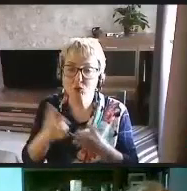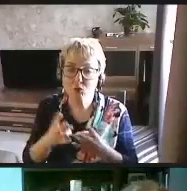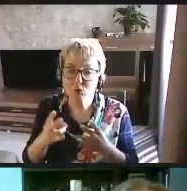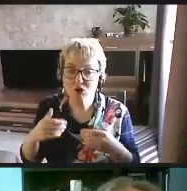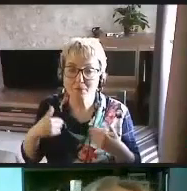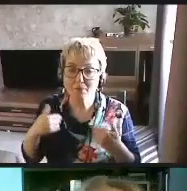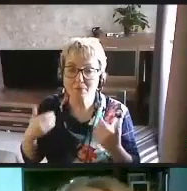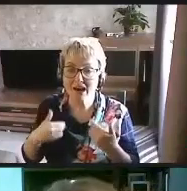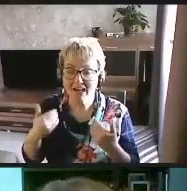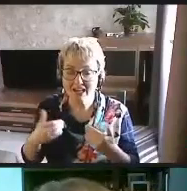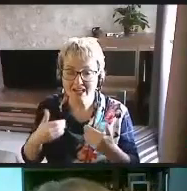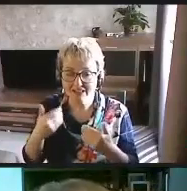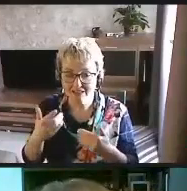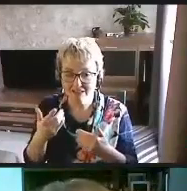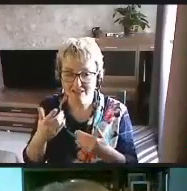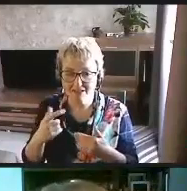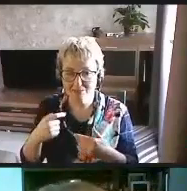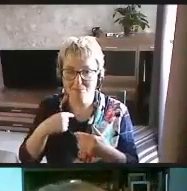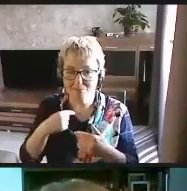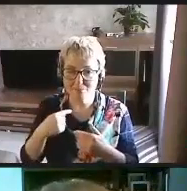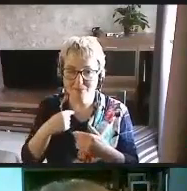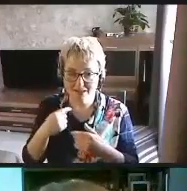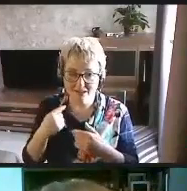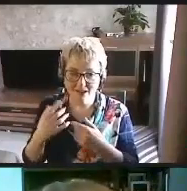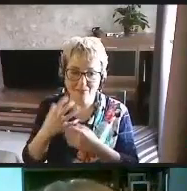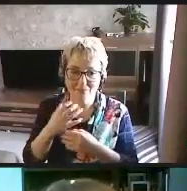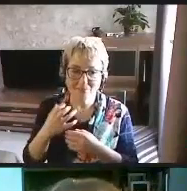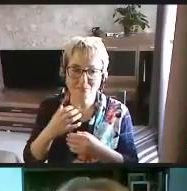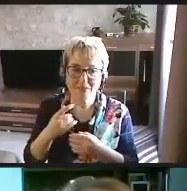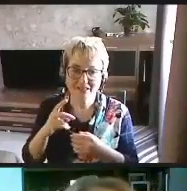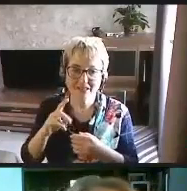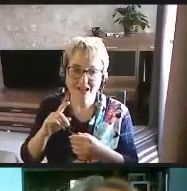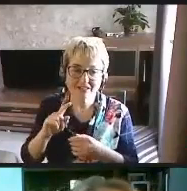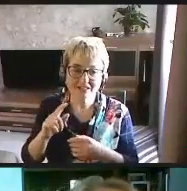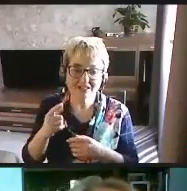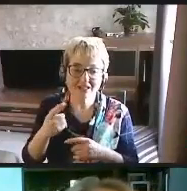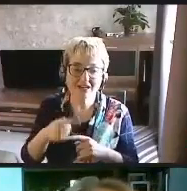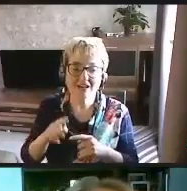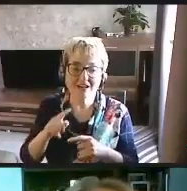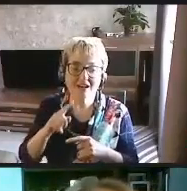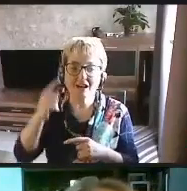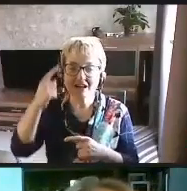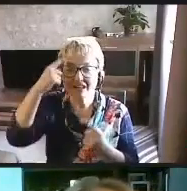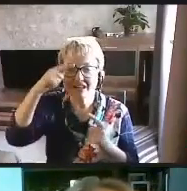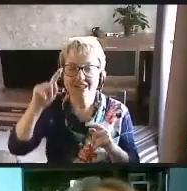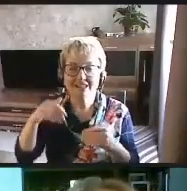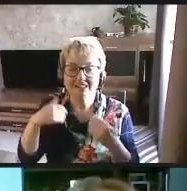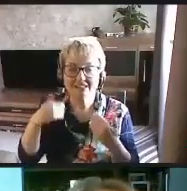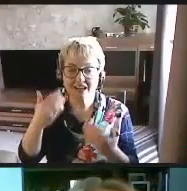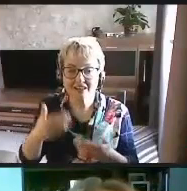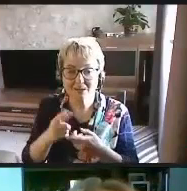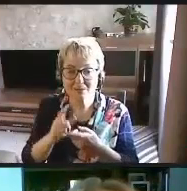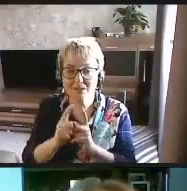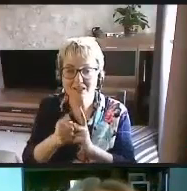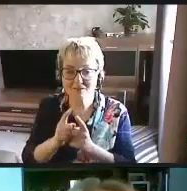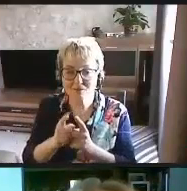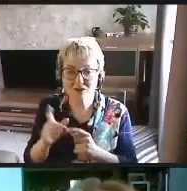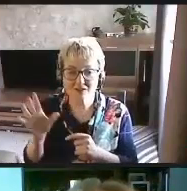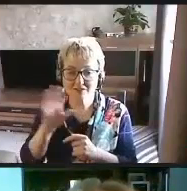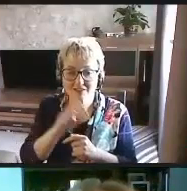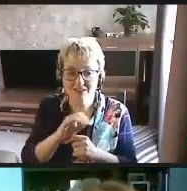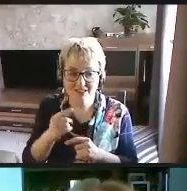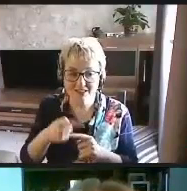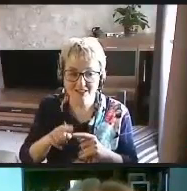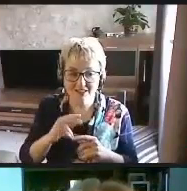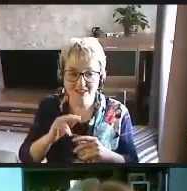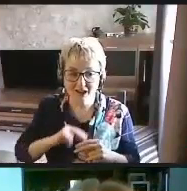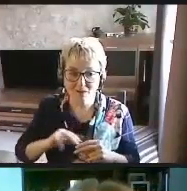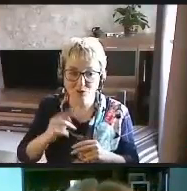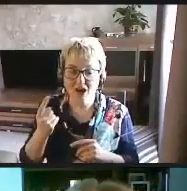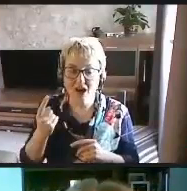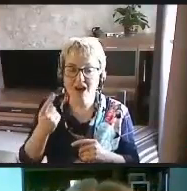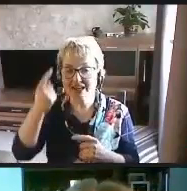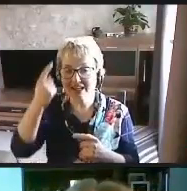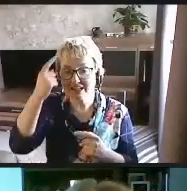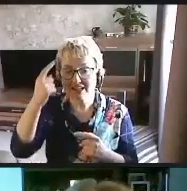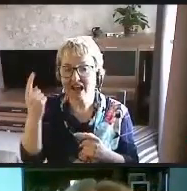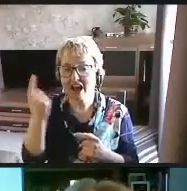полезно пинать меня в первую очередь, как вот инициаторы перевода, инициаторы всей этой работы, одного из